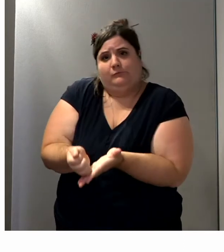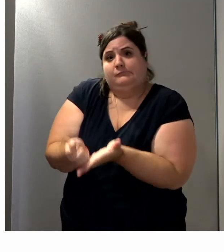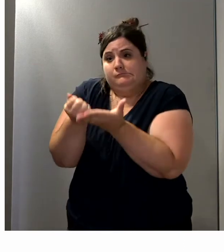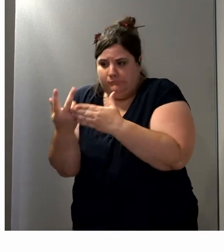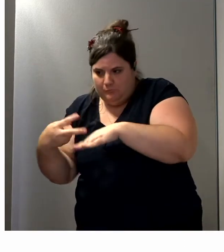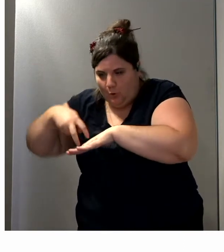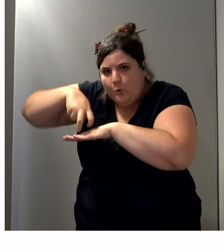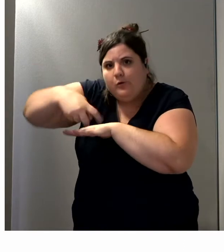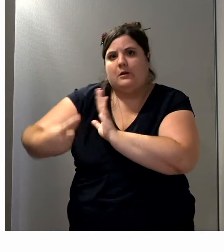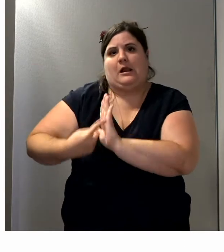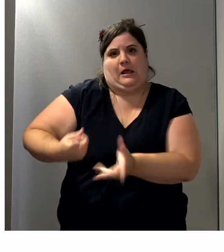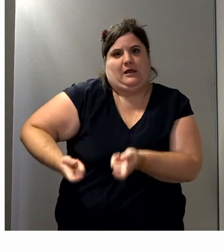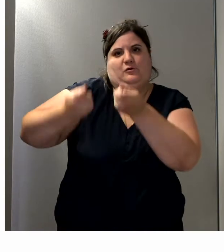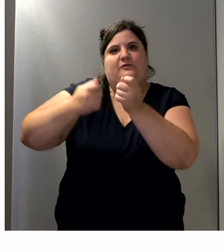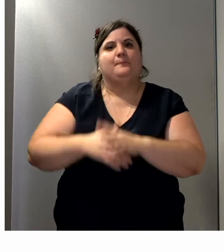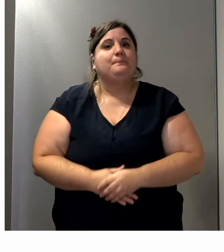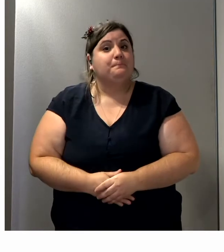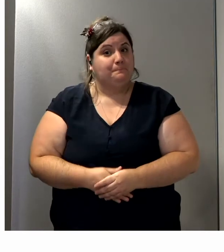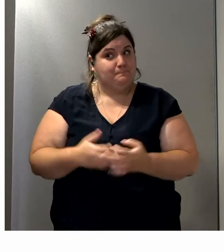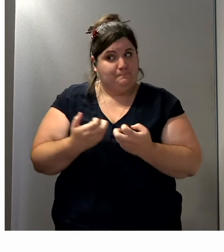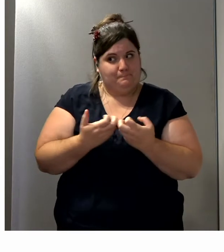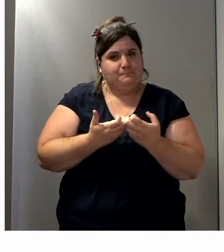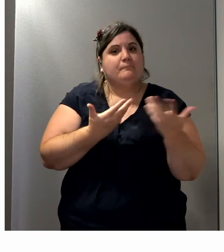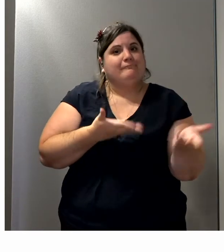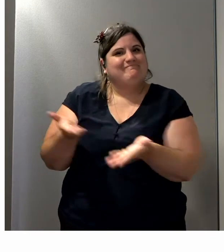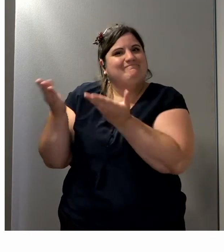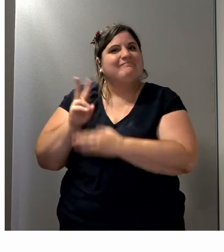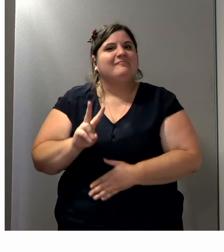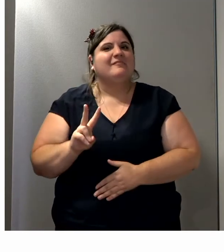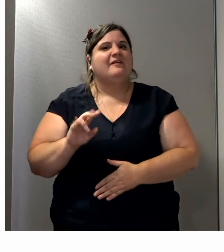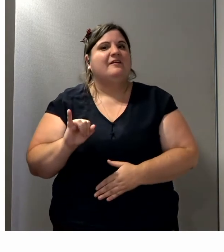Virginie, qui est une de nos pilotes d'essai, va se lever.